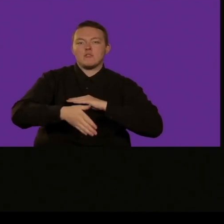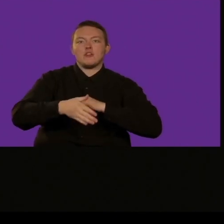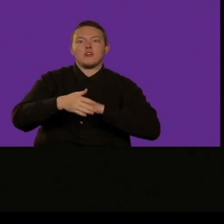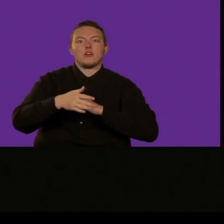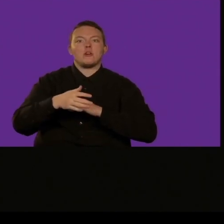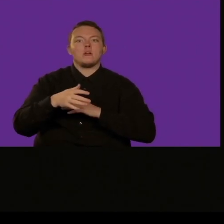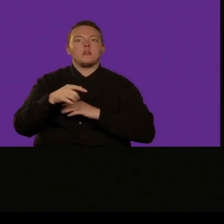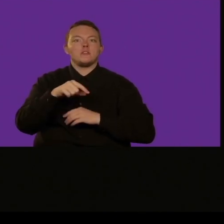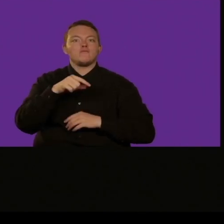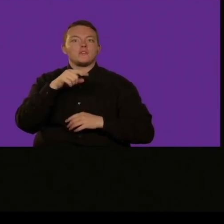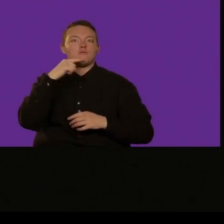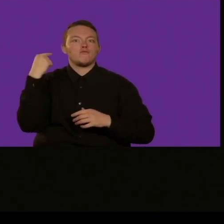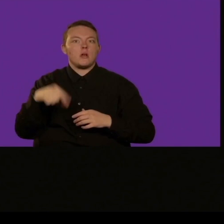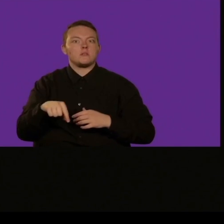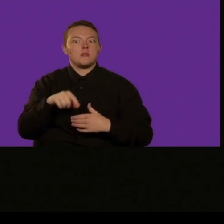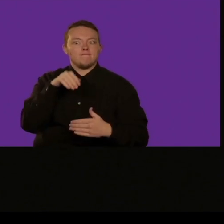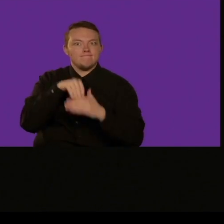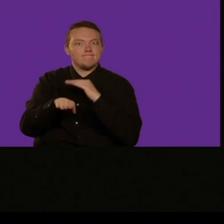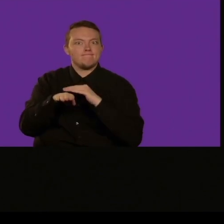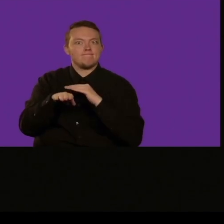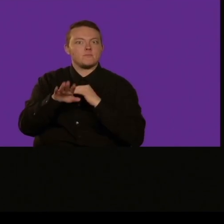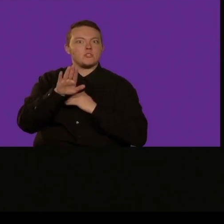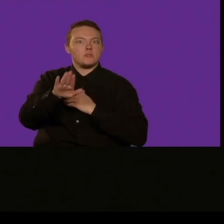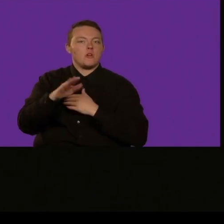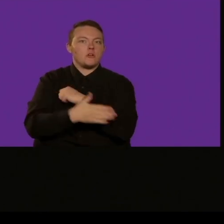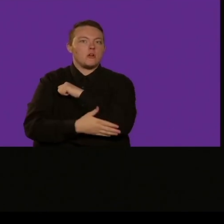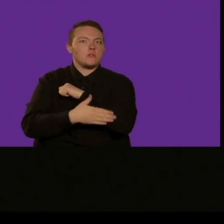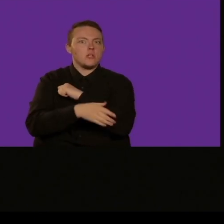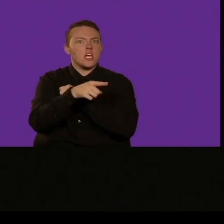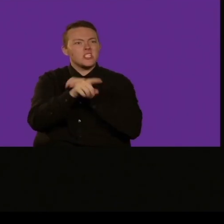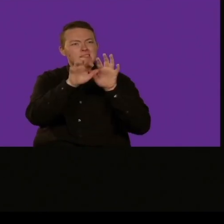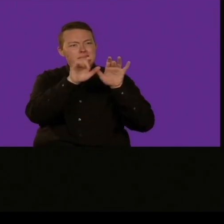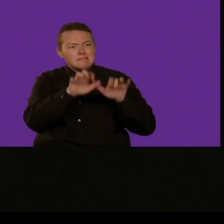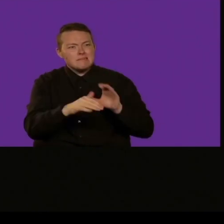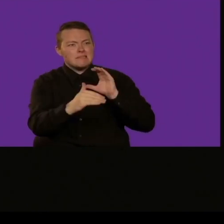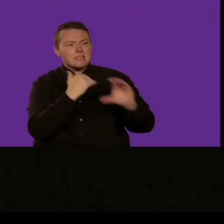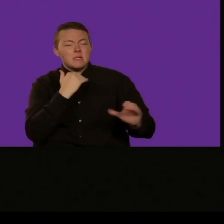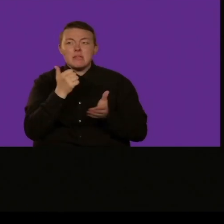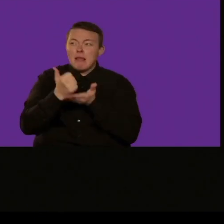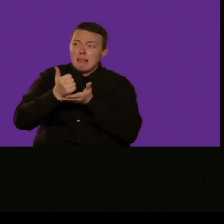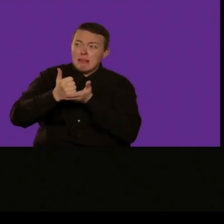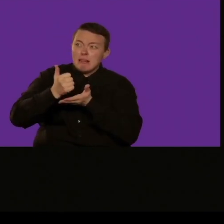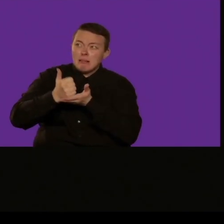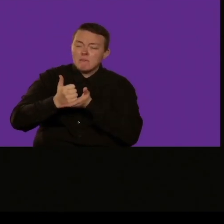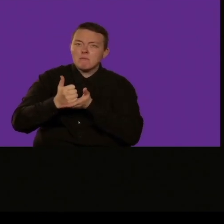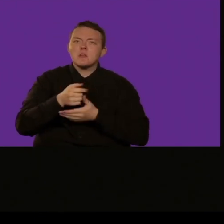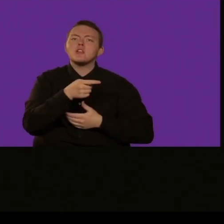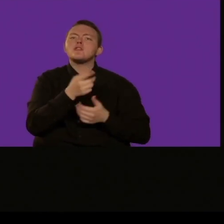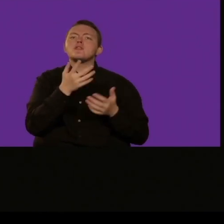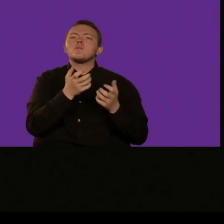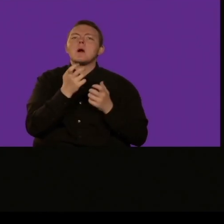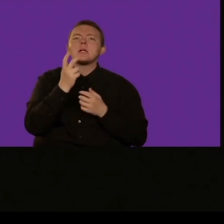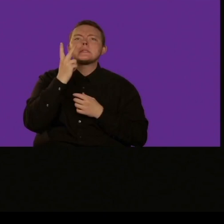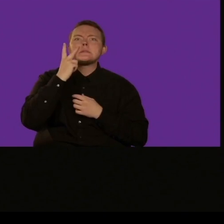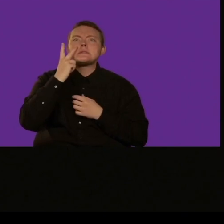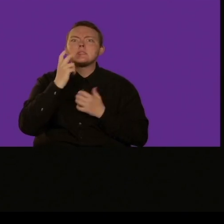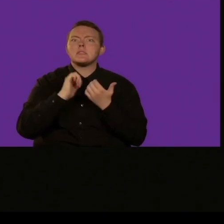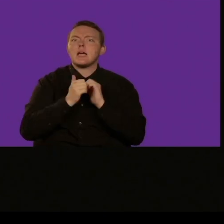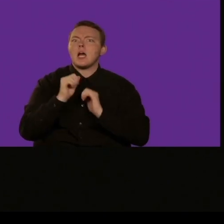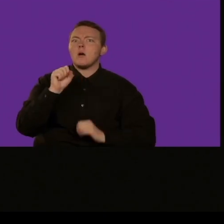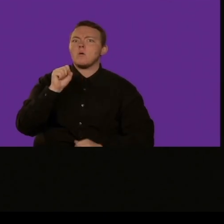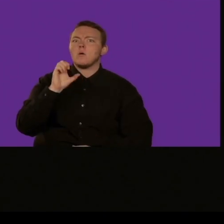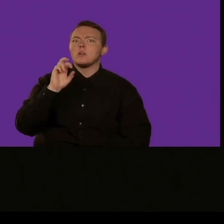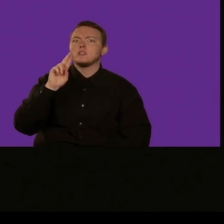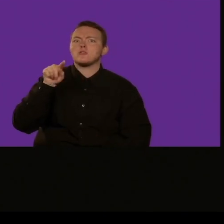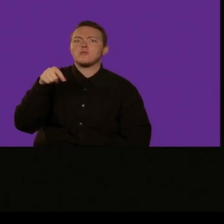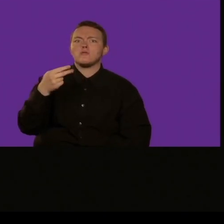quello che lei chiamava le onde di amabilità per contrarrestare l'odio e l'aggressione che lei stava osservando in tutta